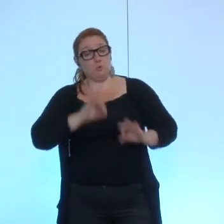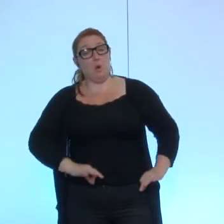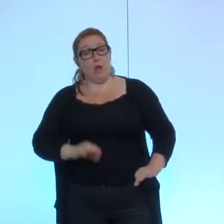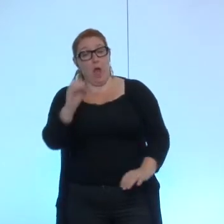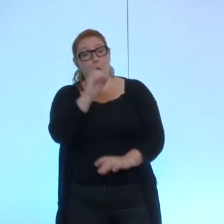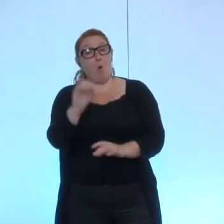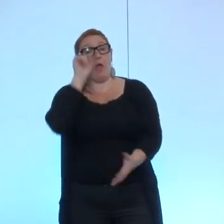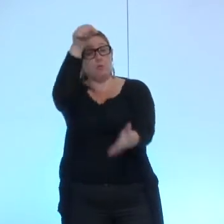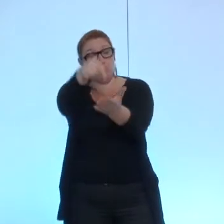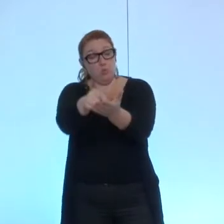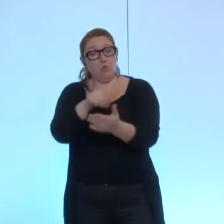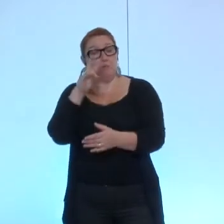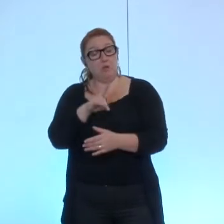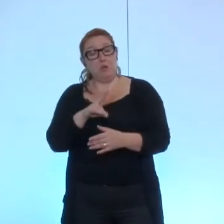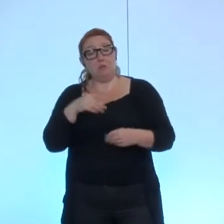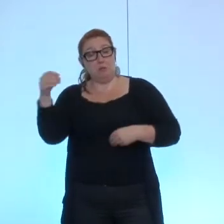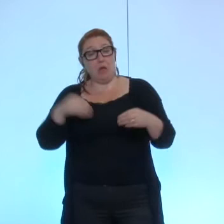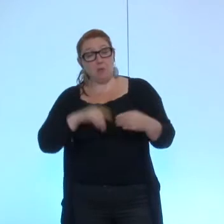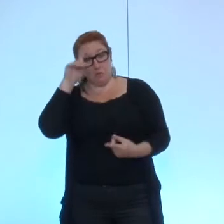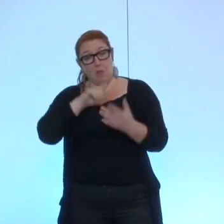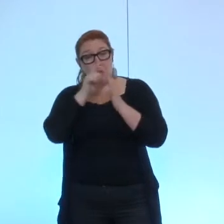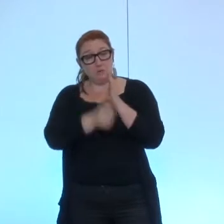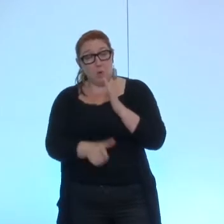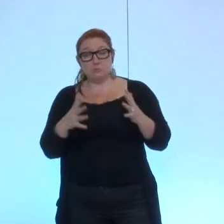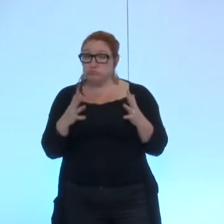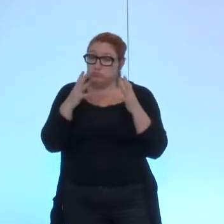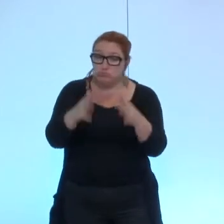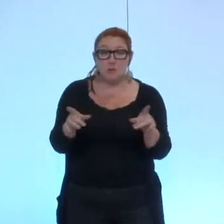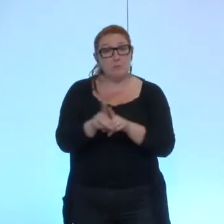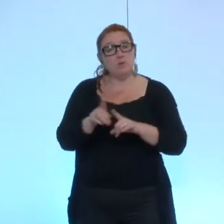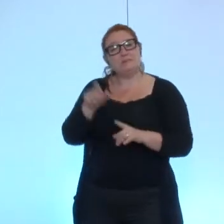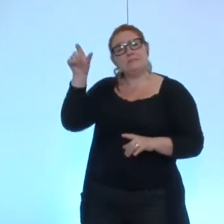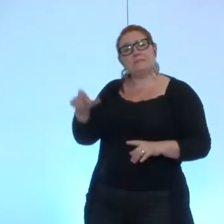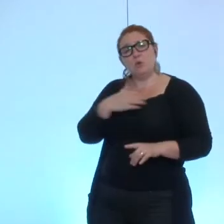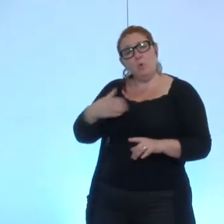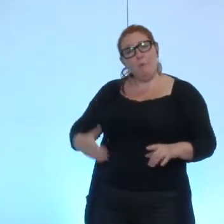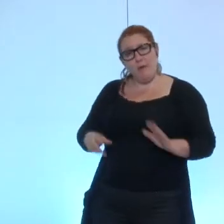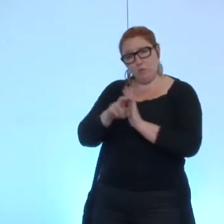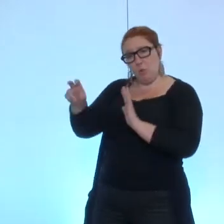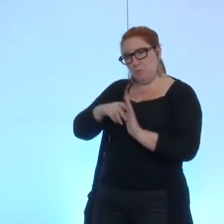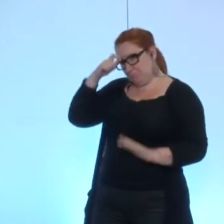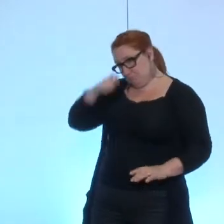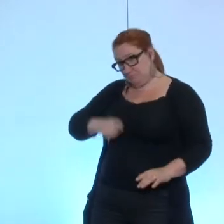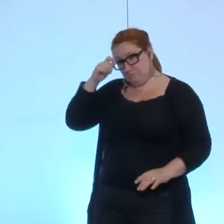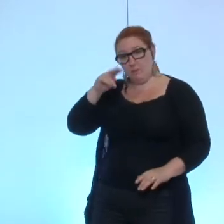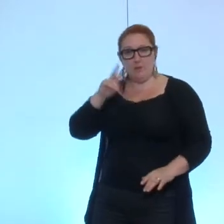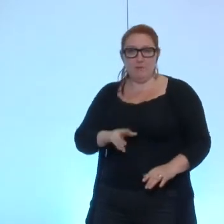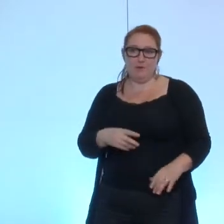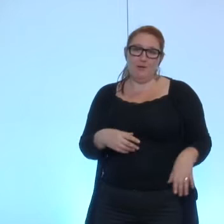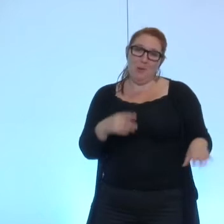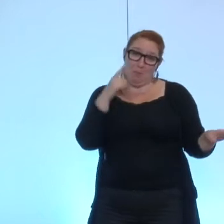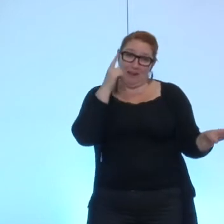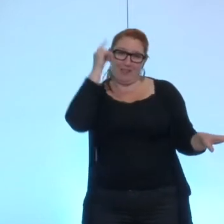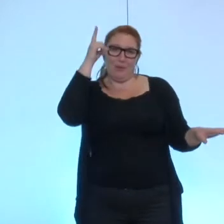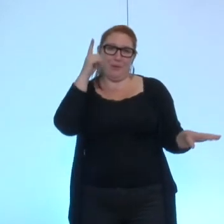très impliqué et je dirais aussi du maire de Grenoble c'est à dire que et là c'est un petit clin d'oeil